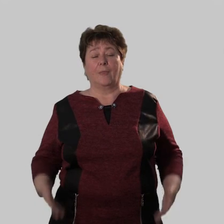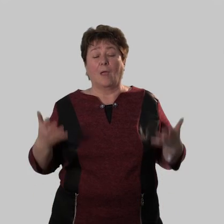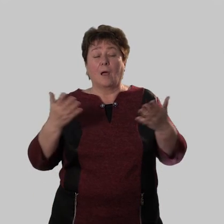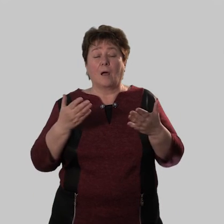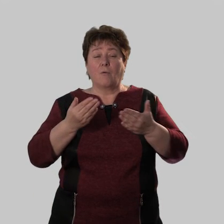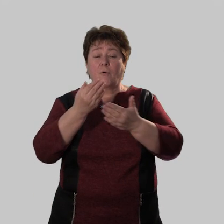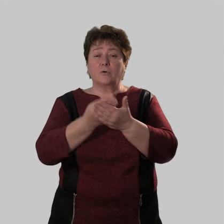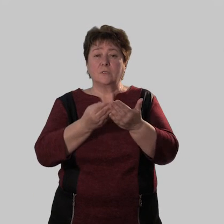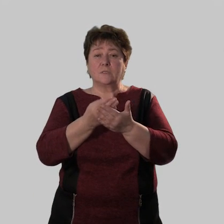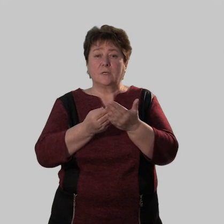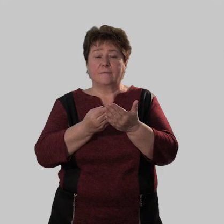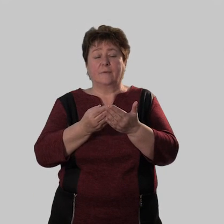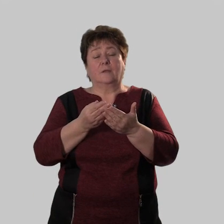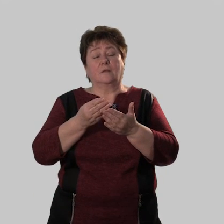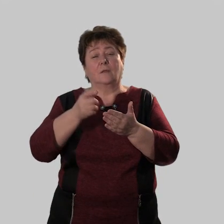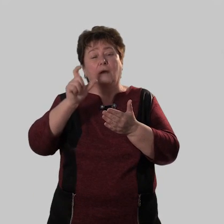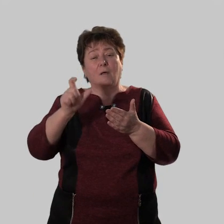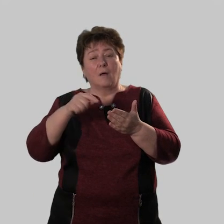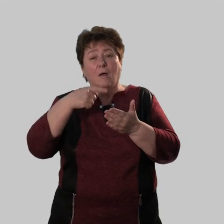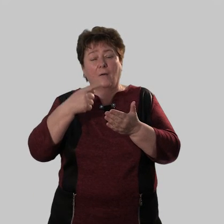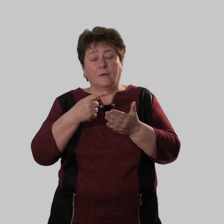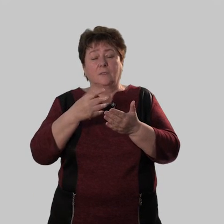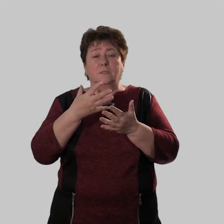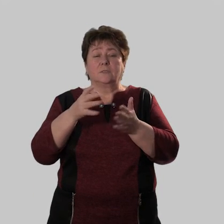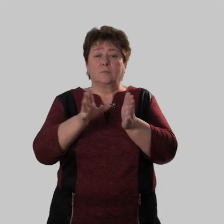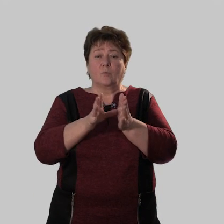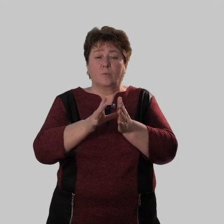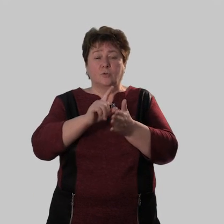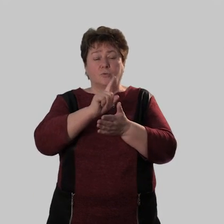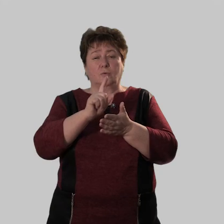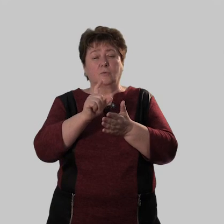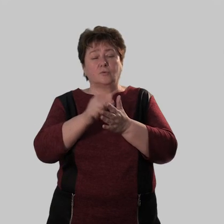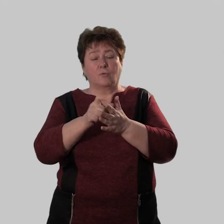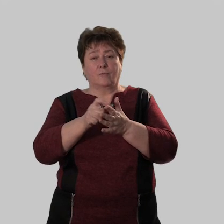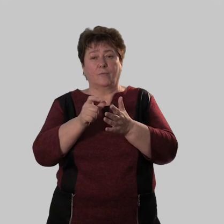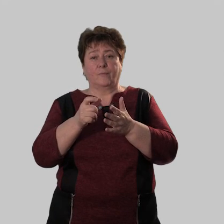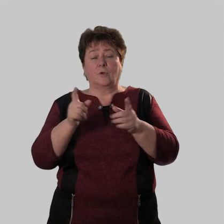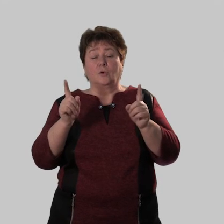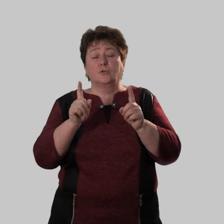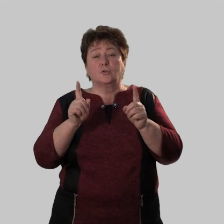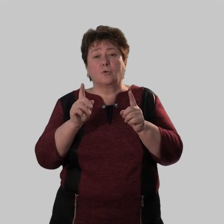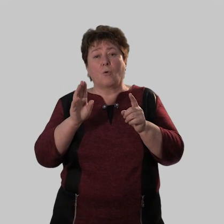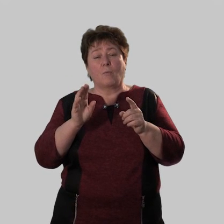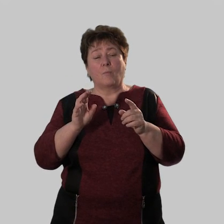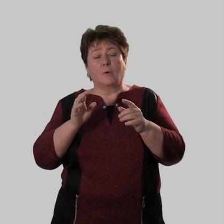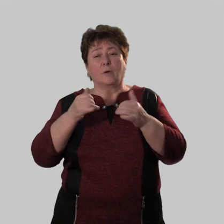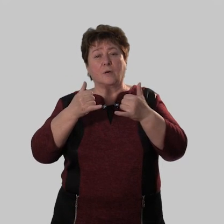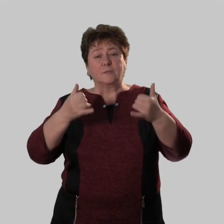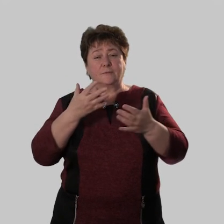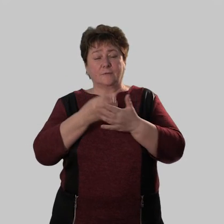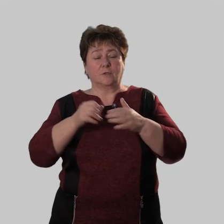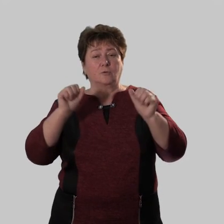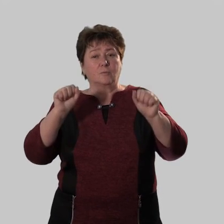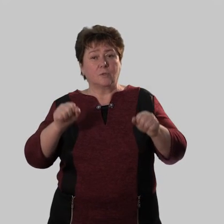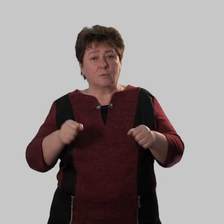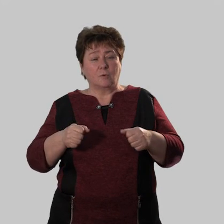Какой совет выражает автор с их помощью? Чтобы развить свою